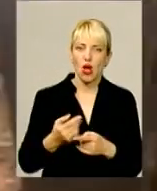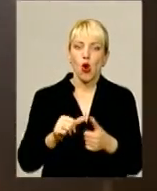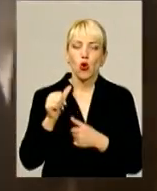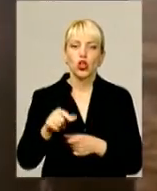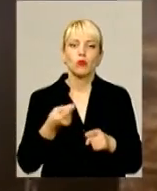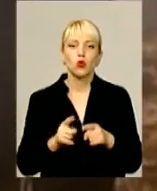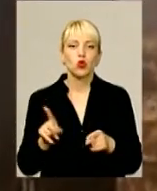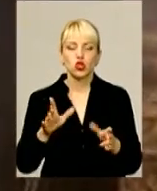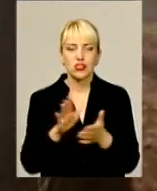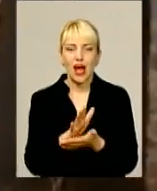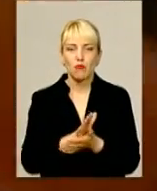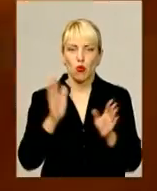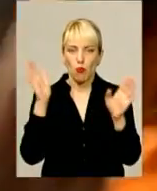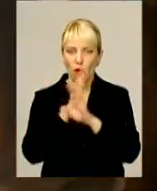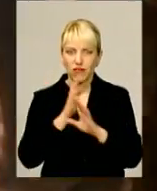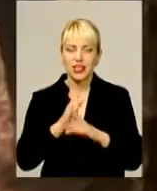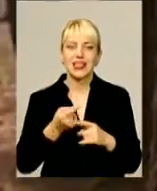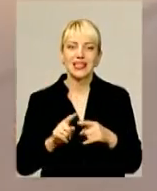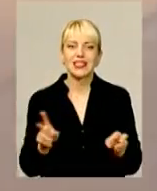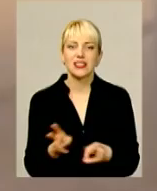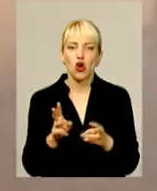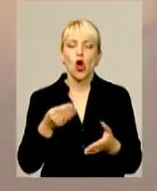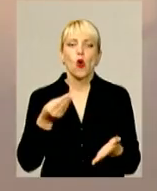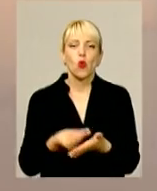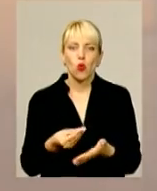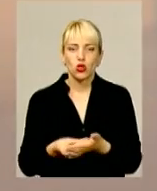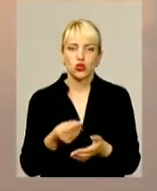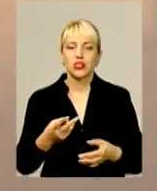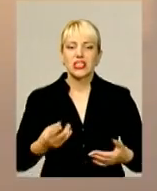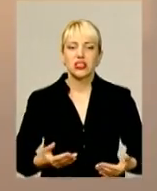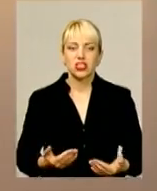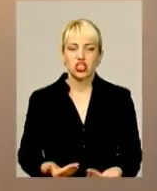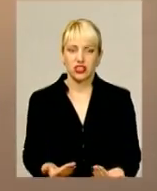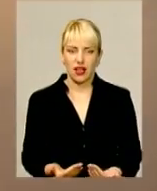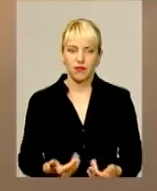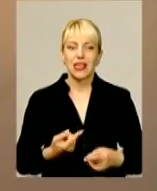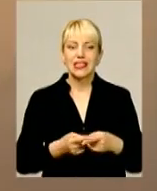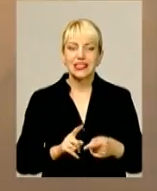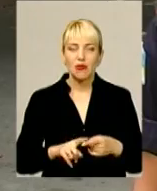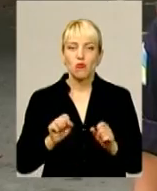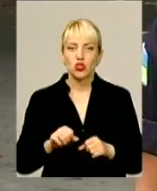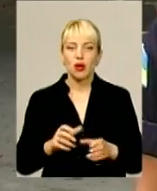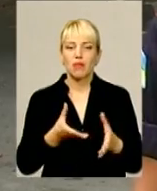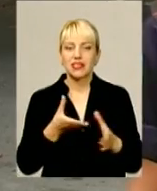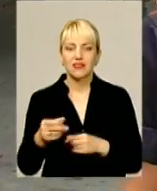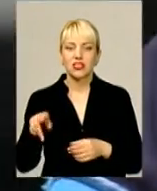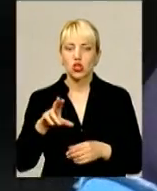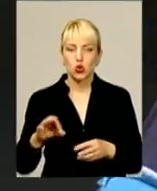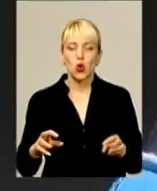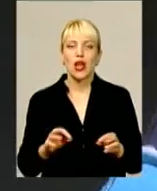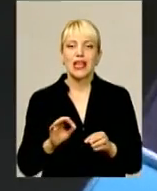забруднюють повітря, такі загоряння можуть коштувати необачним громадянам життя. Це може призвести до загоряння